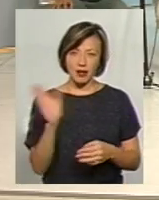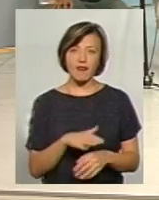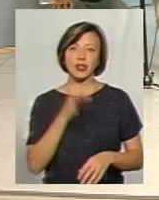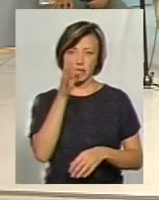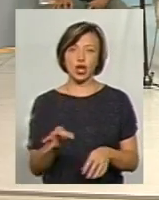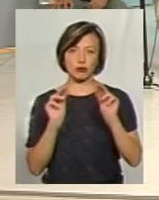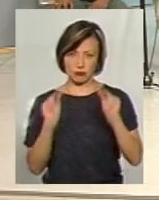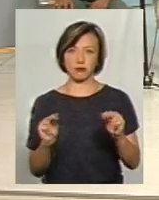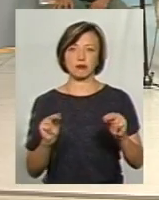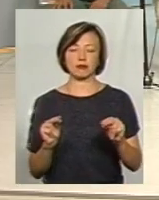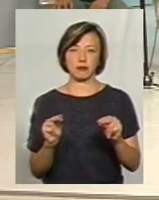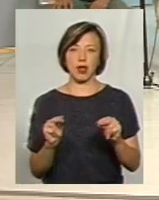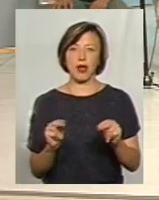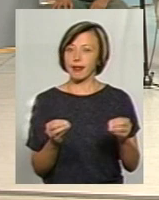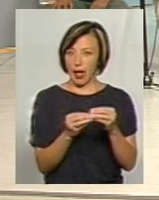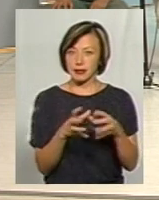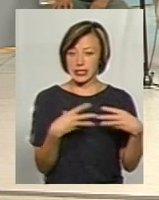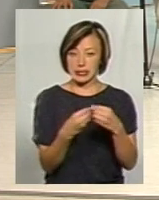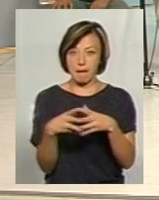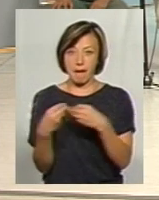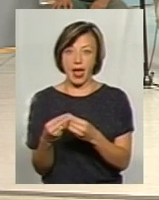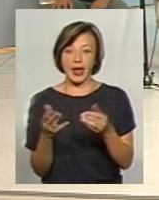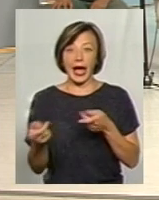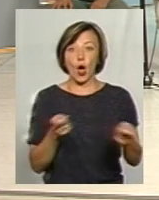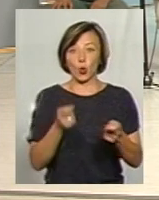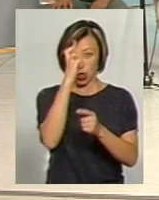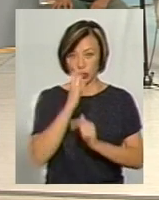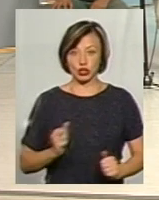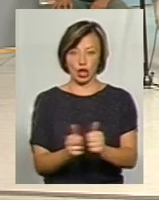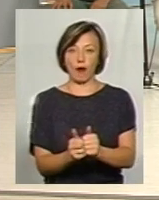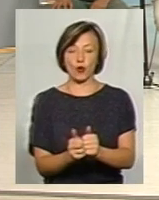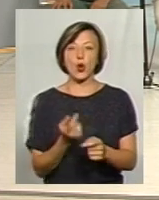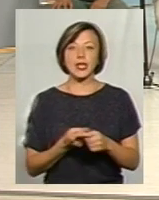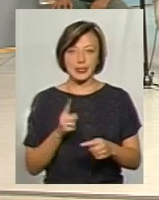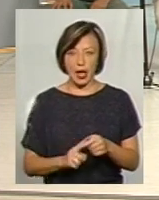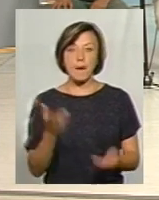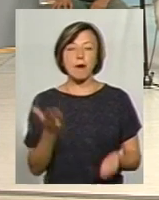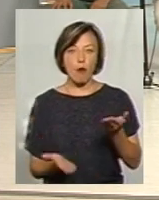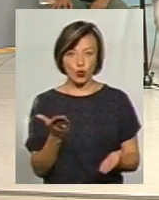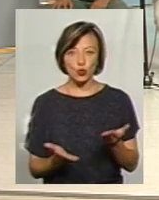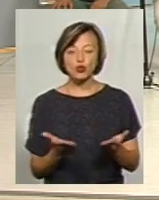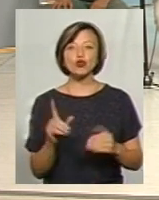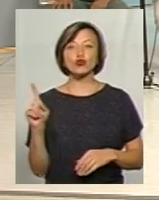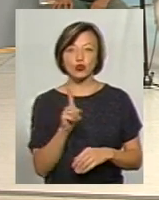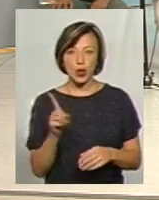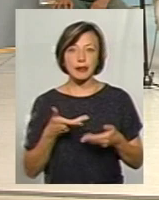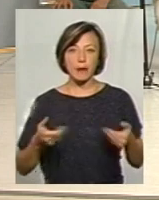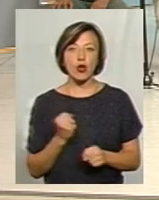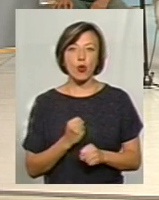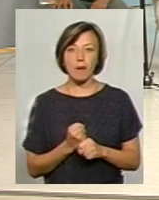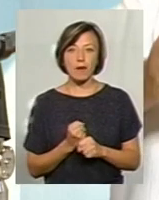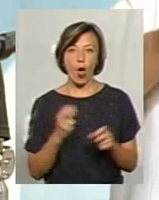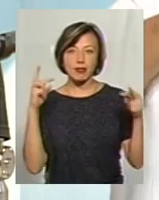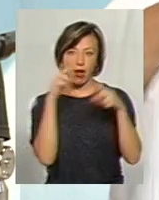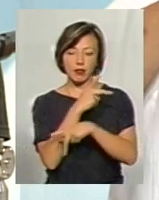скажемо правду суспільству. Десять сім'ї сьогодні керує державою. Це, мабуть, щось ми робимо